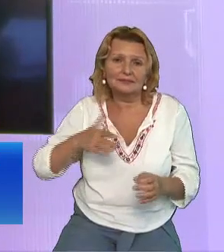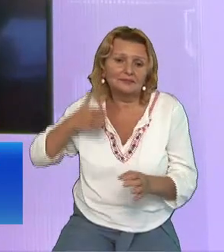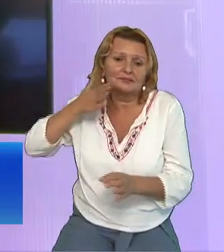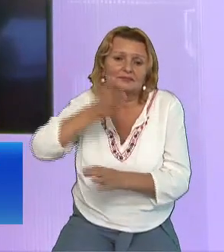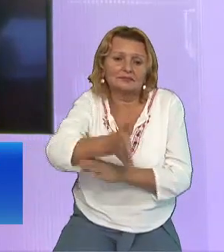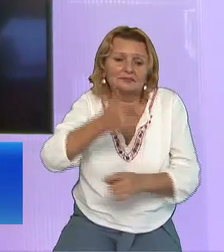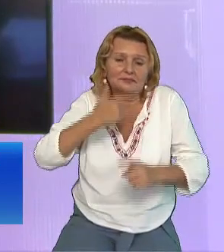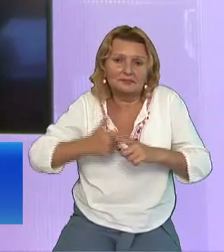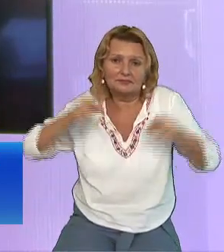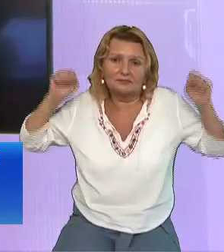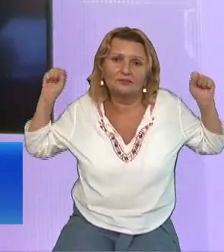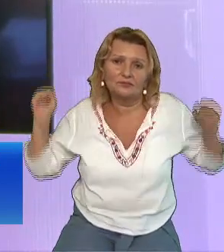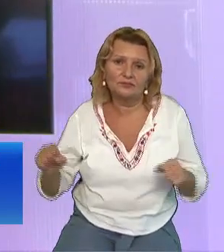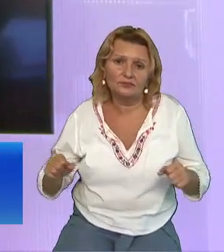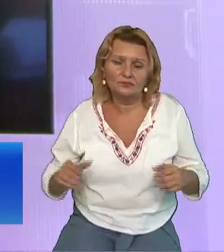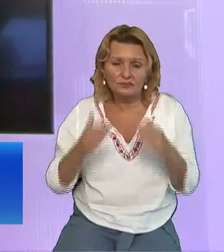Iisus nu forțează nicio inimă